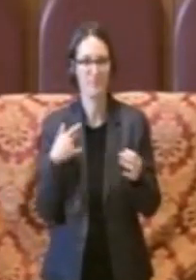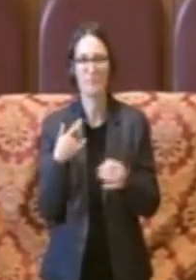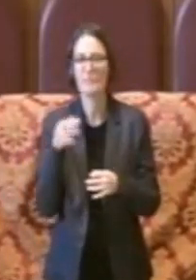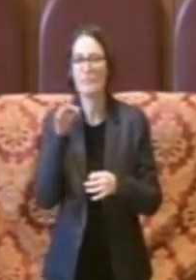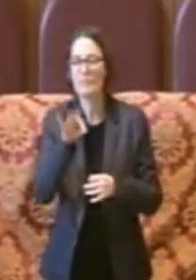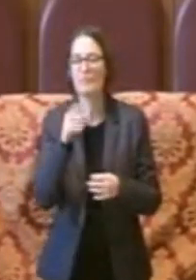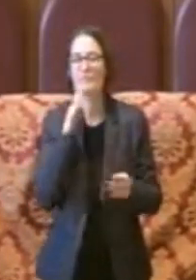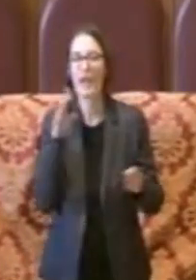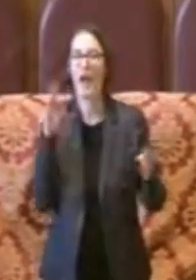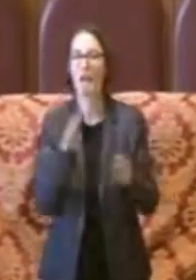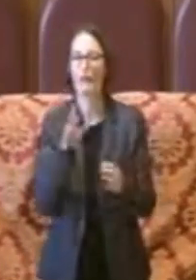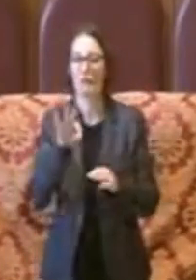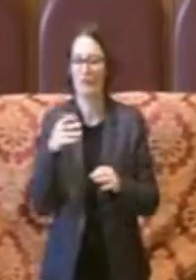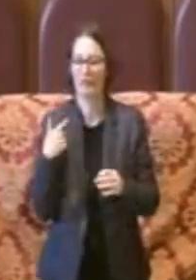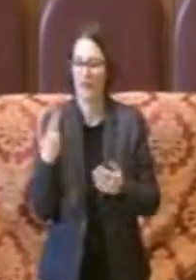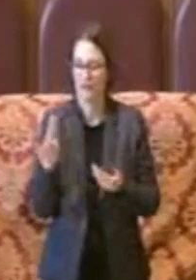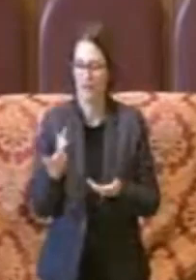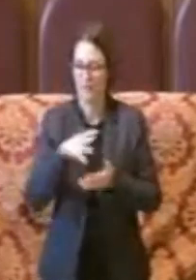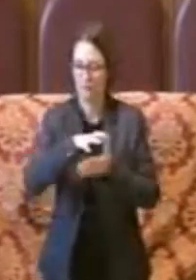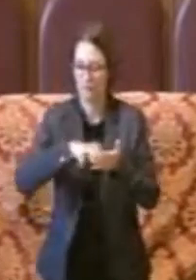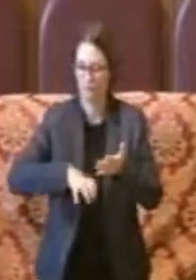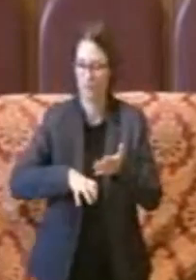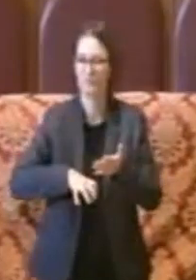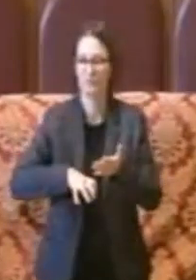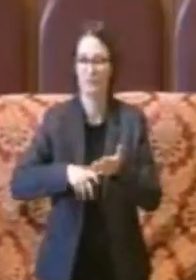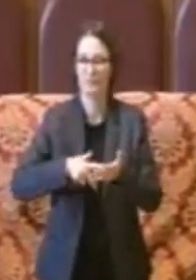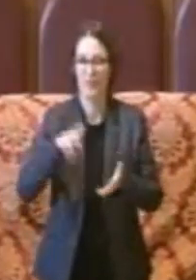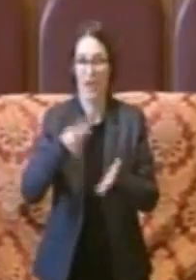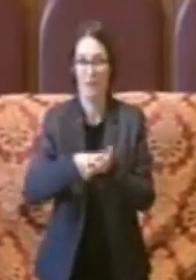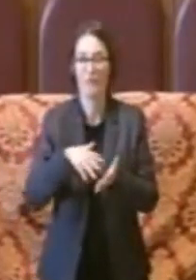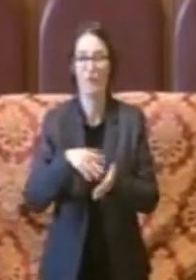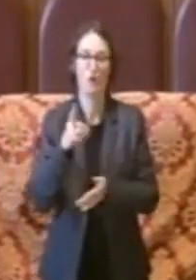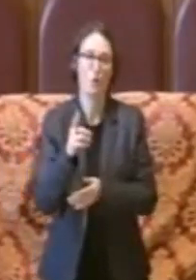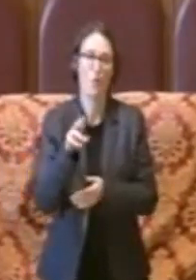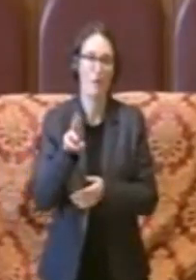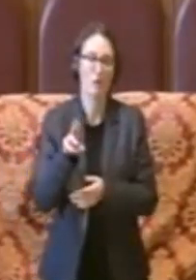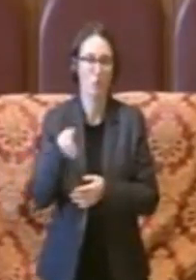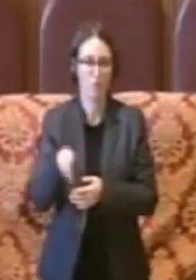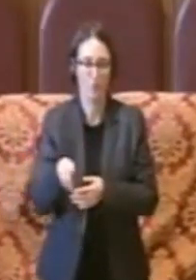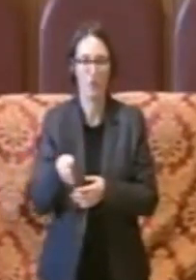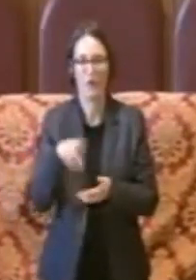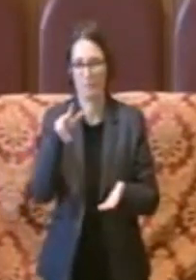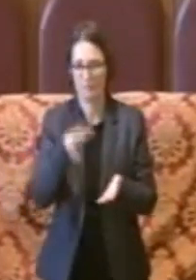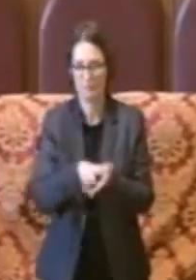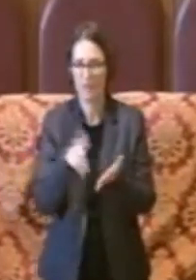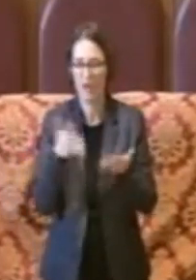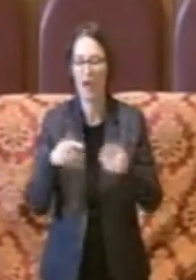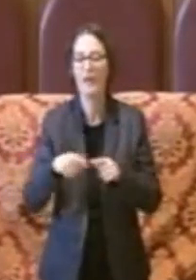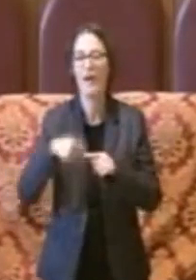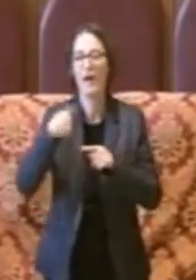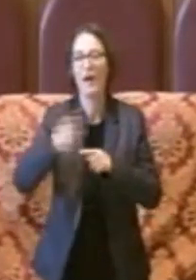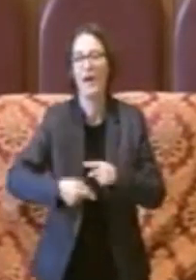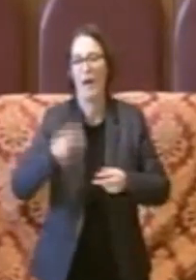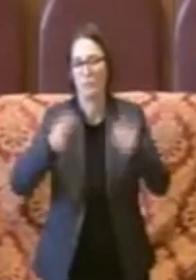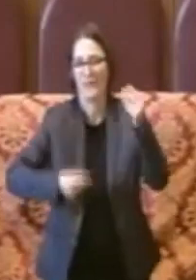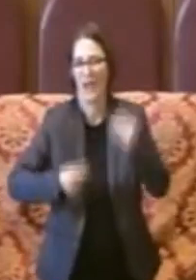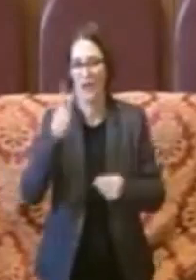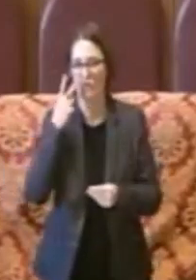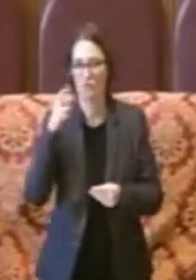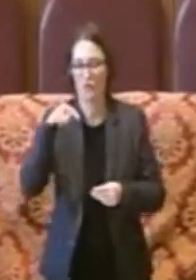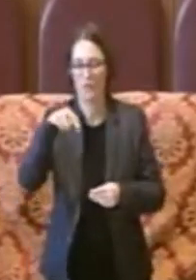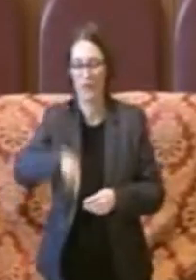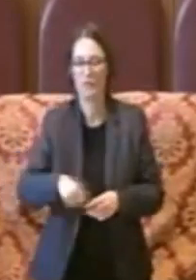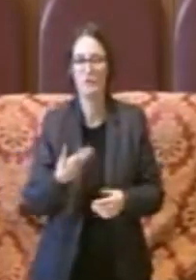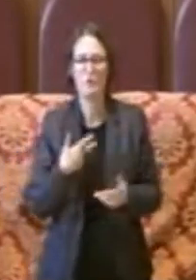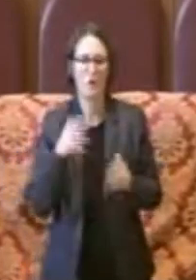dopo l'approvazione del documento unico di programmazione il bilancio di previsione. Possiamo dire che nel corso